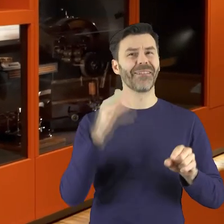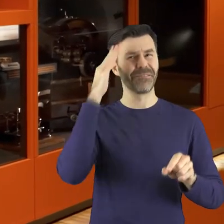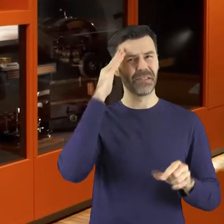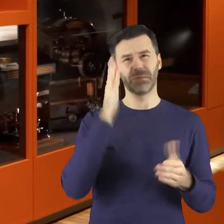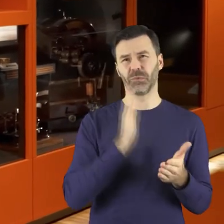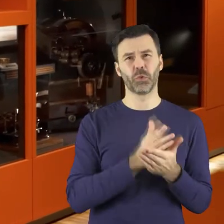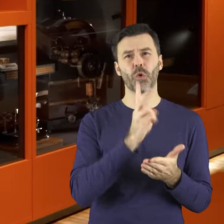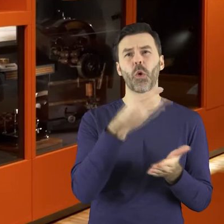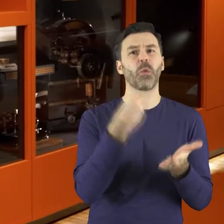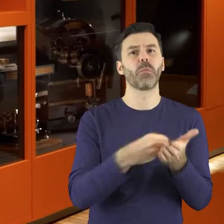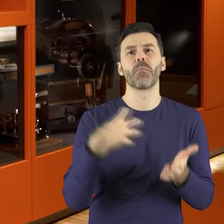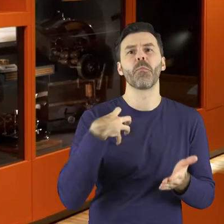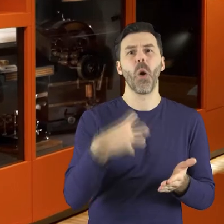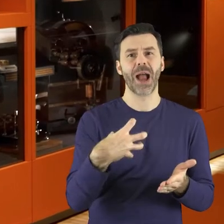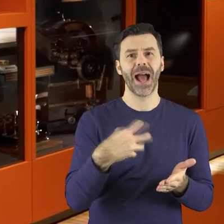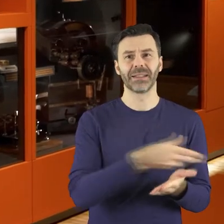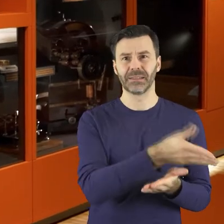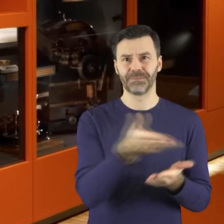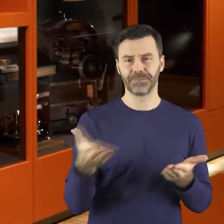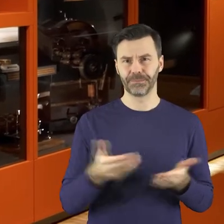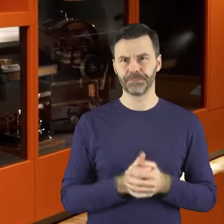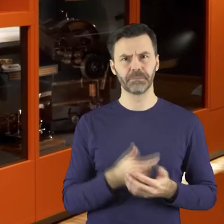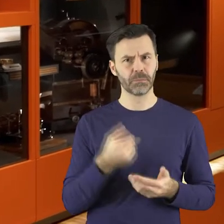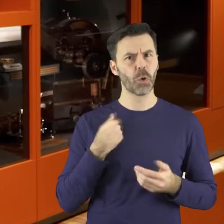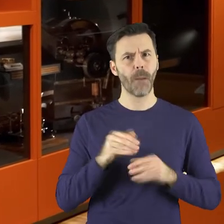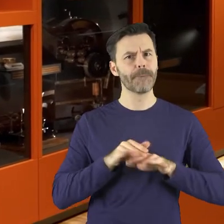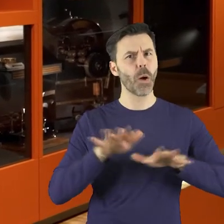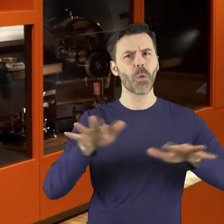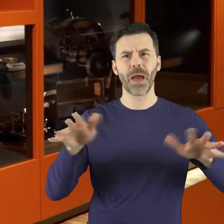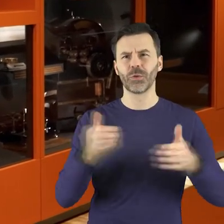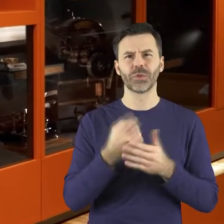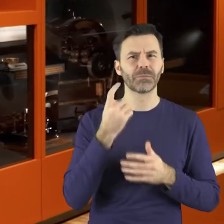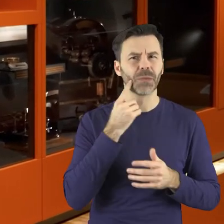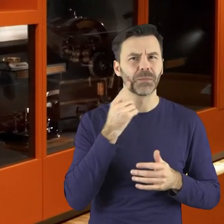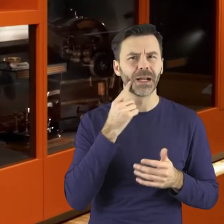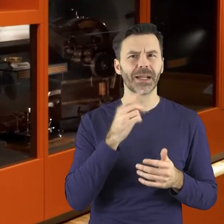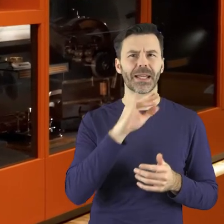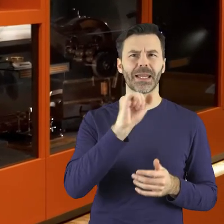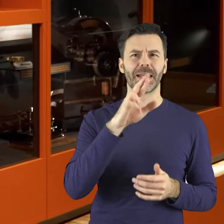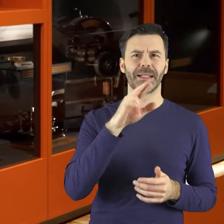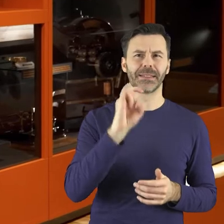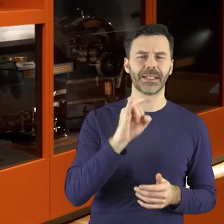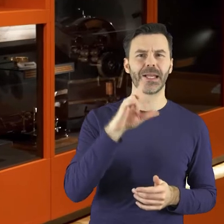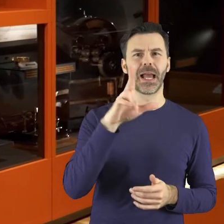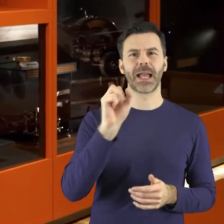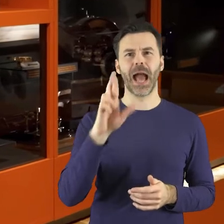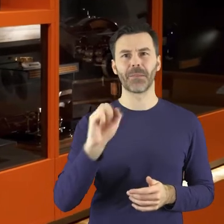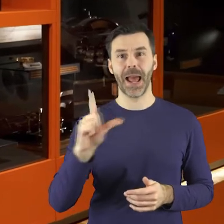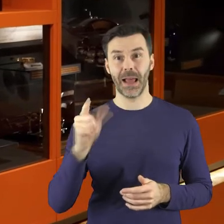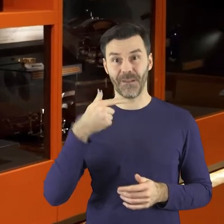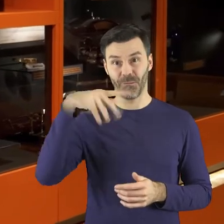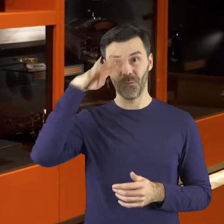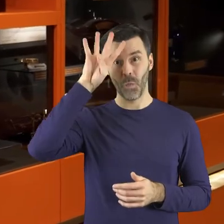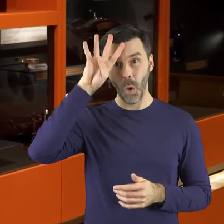zarezerwowane było dla najbogatszych. Bardzo popularne były także różne iryski, karmelki, a w Łodzi